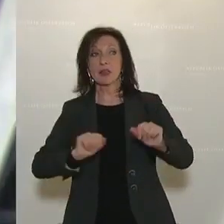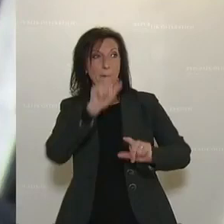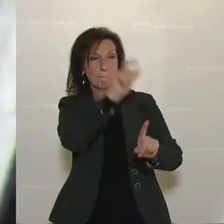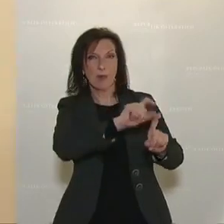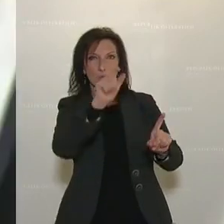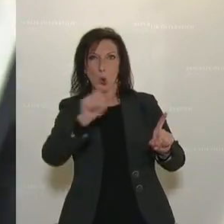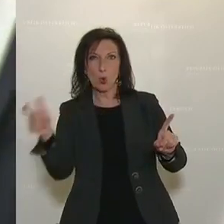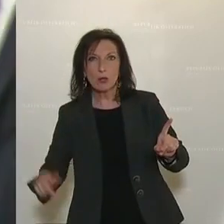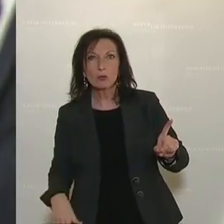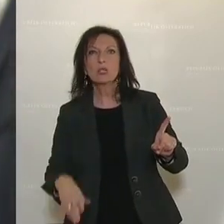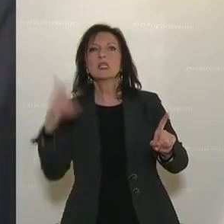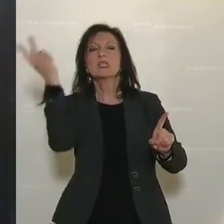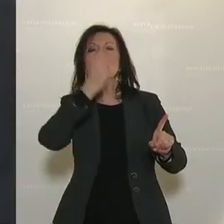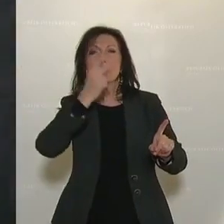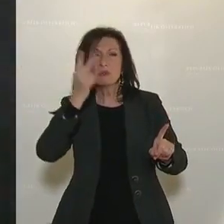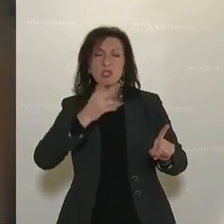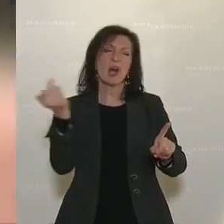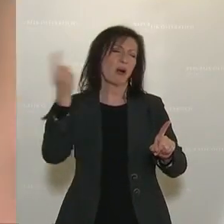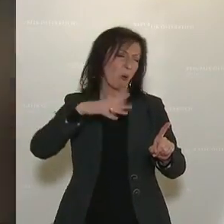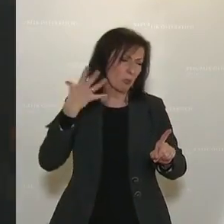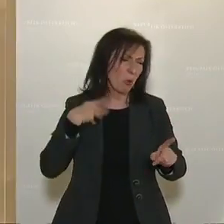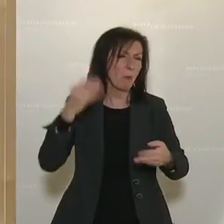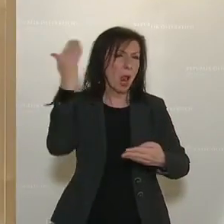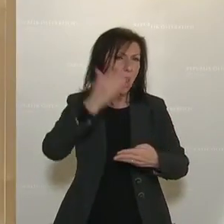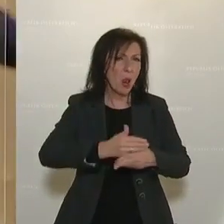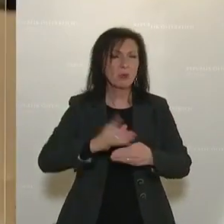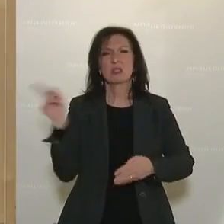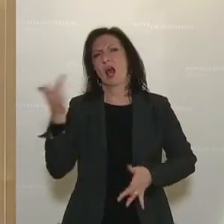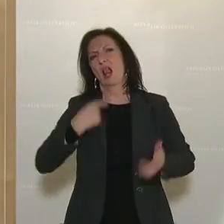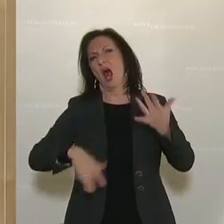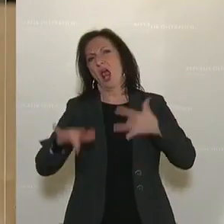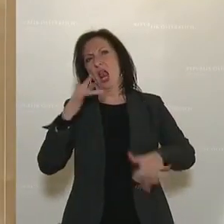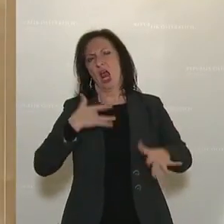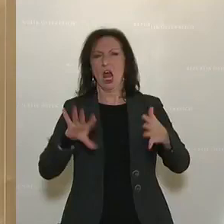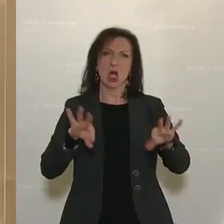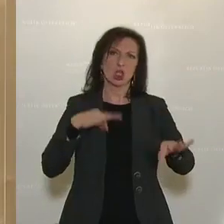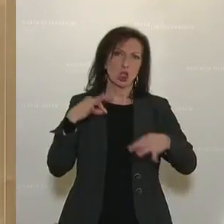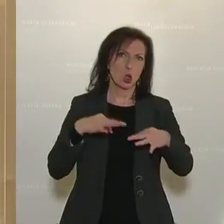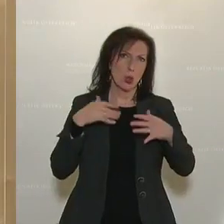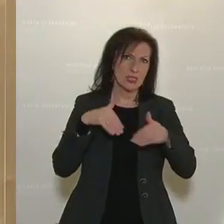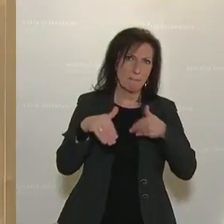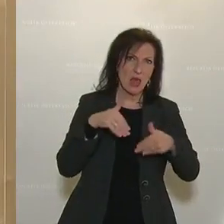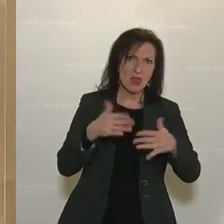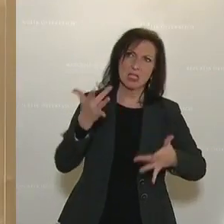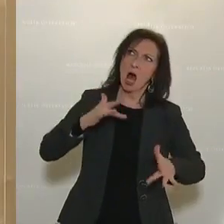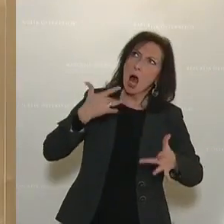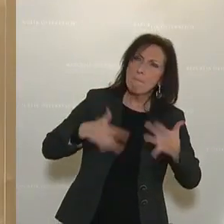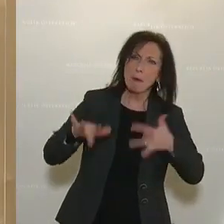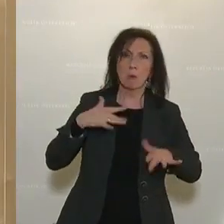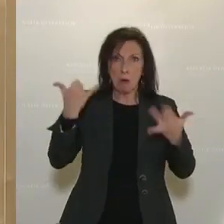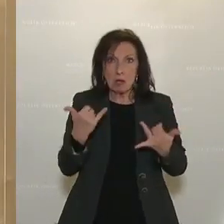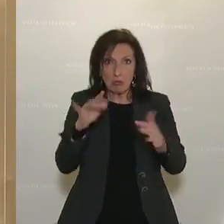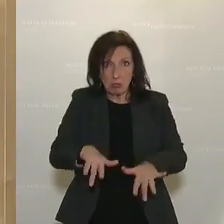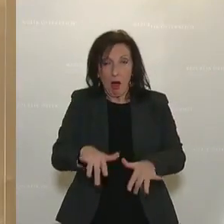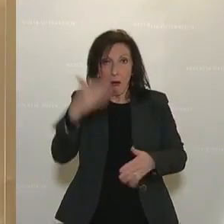haben, selbstverständlich wird es einen weiteren Lockdown geben. Sie haben es bestritten. Der Gesundheitsminister hat es gestritten. Und jetzt haben wir ihn.